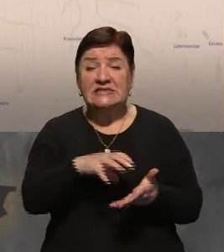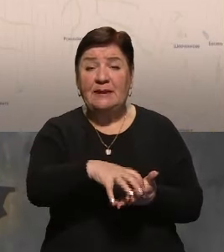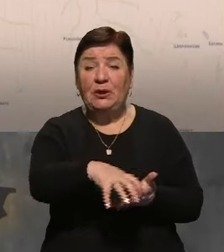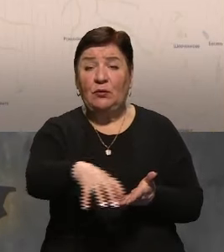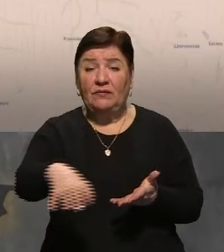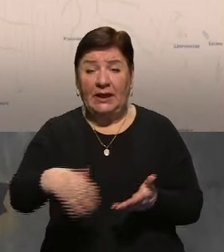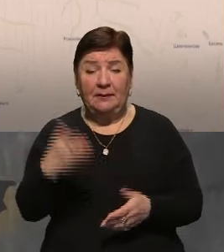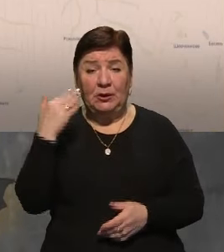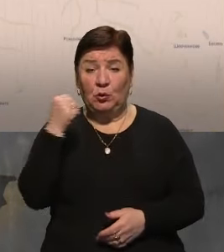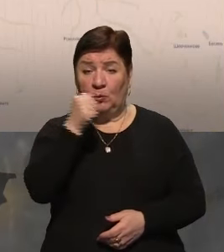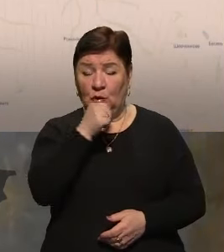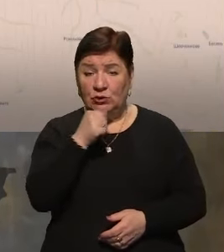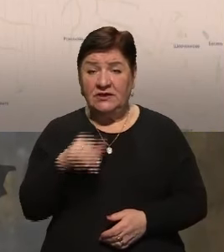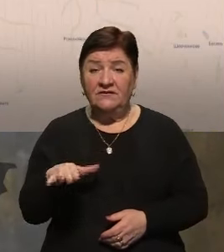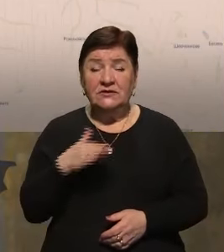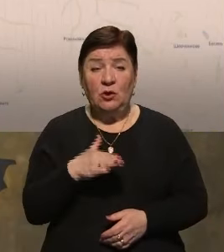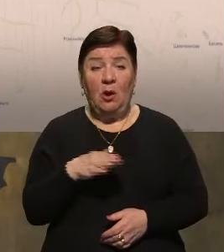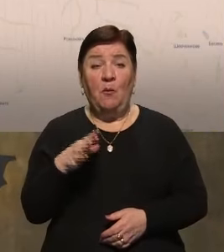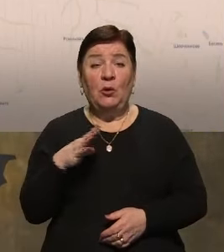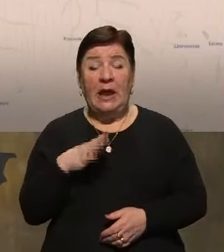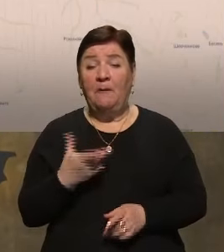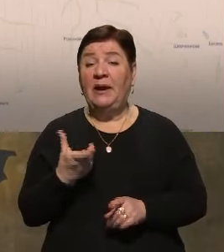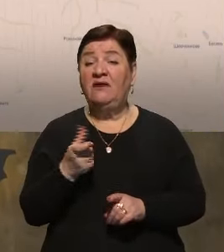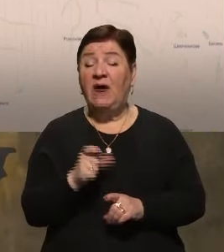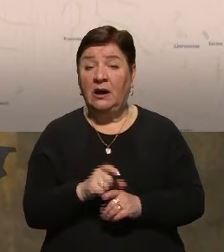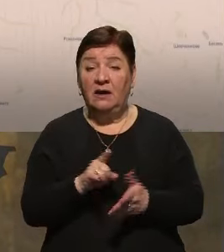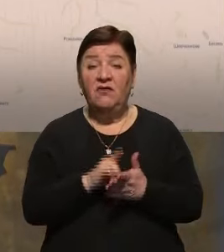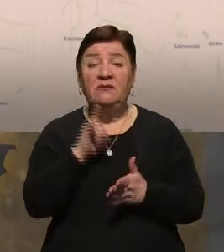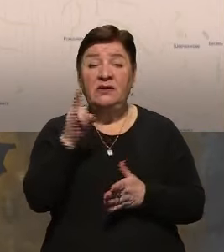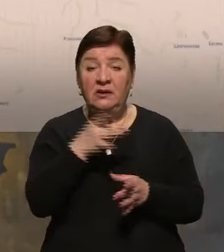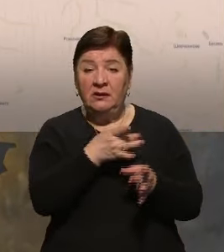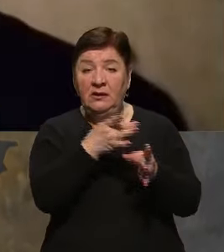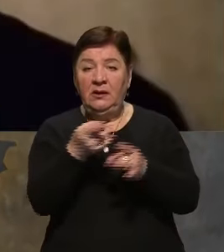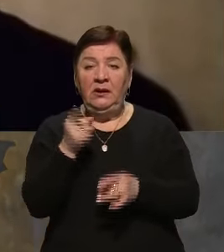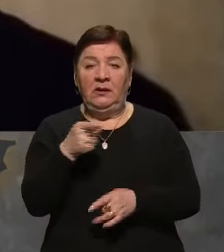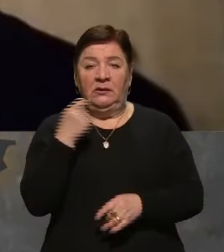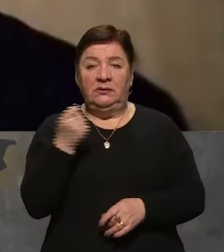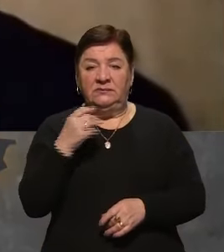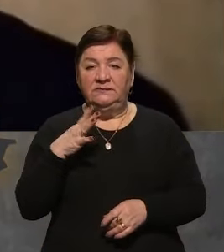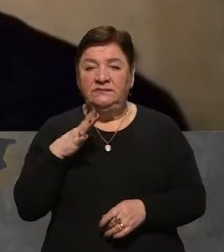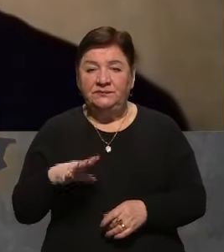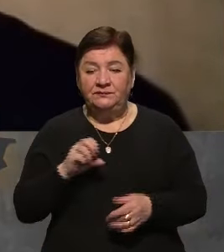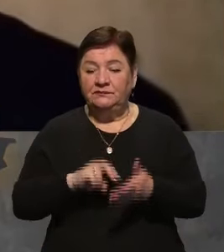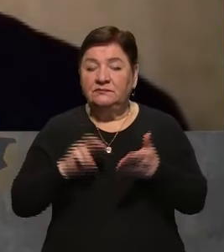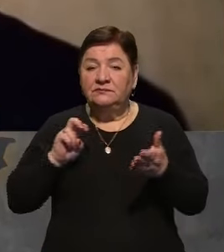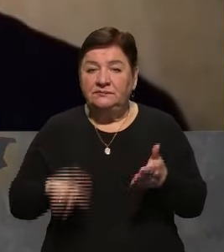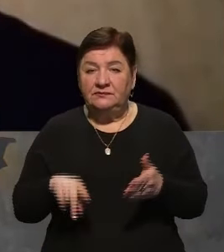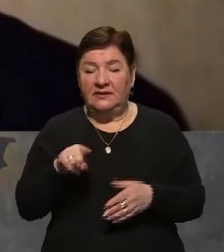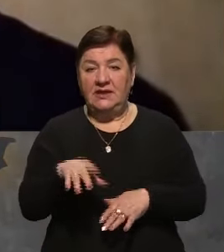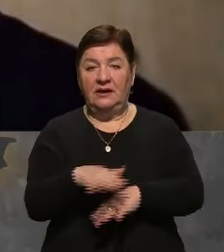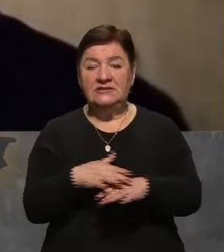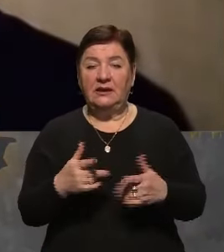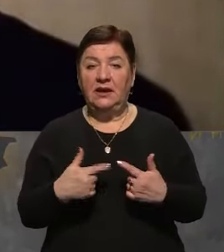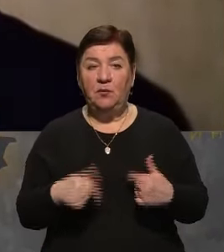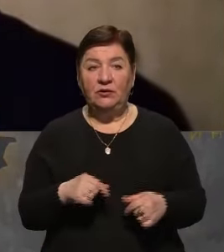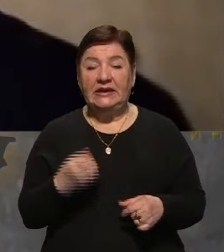в минулому році, всього в три ряда. У них була перевага в авіації, в артилерії, тим не менше вони були змушені покинути цей населений пункт.